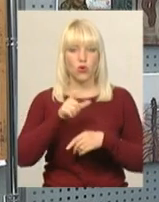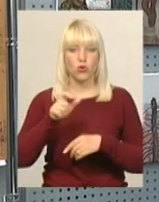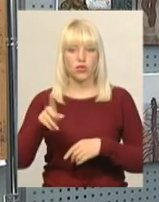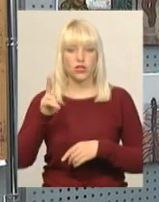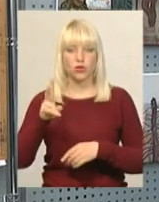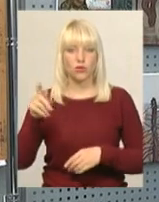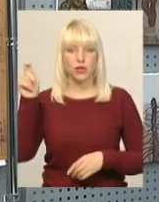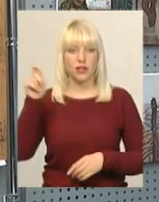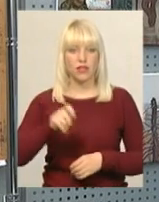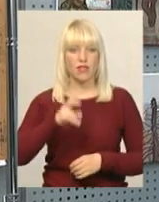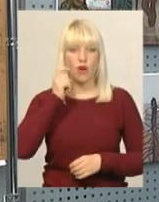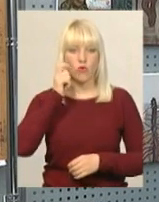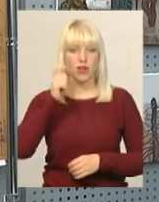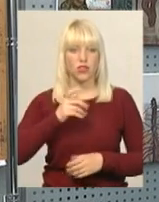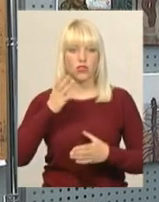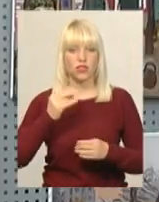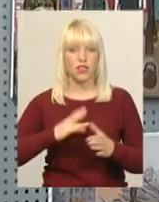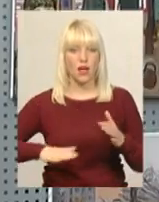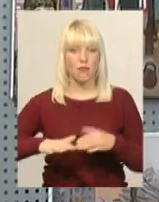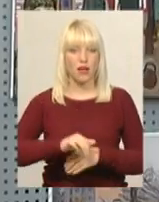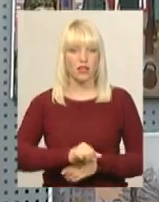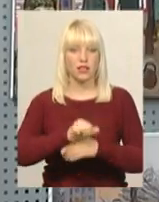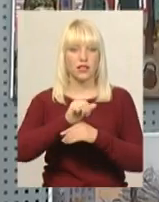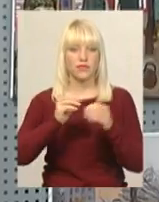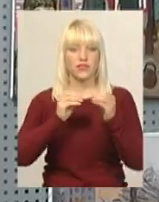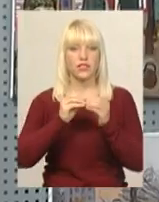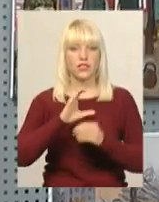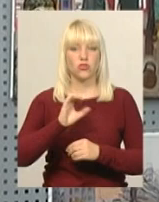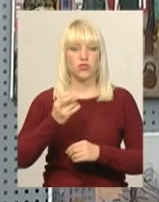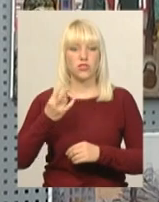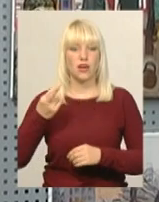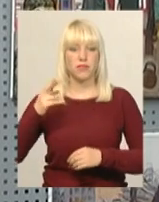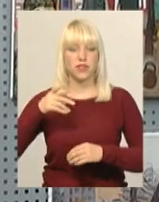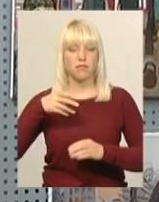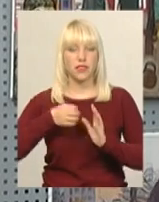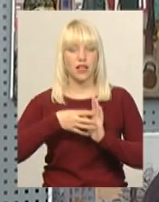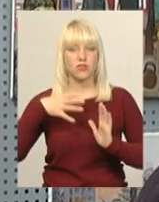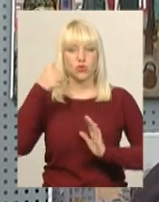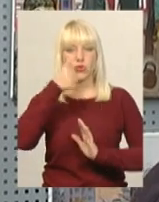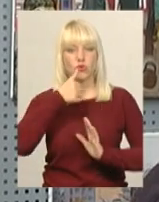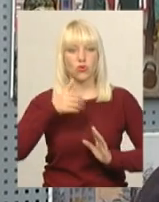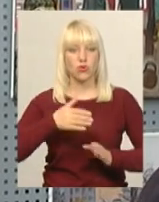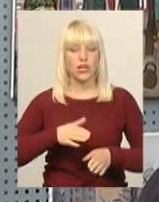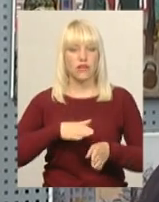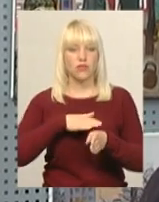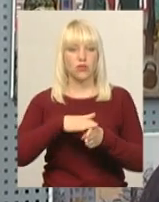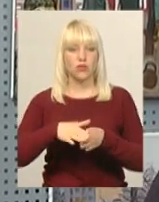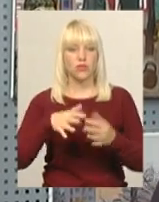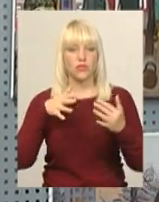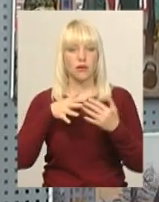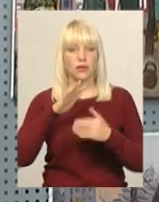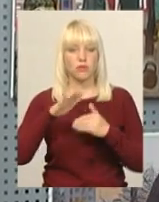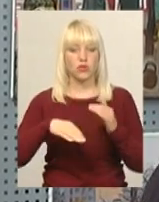ще на Україну, на Майдан. 10 серпня 2015 року состоялся бій під